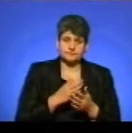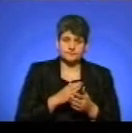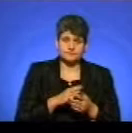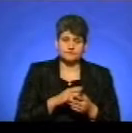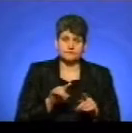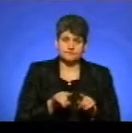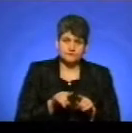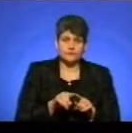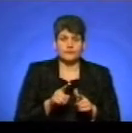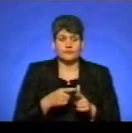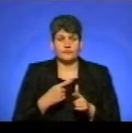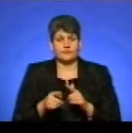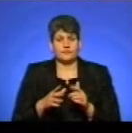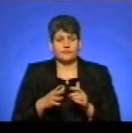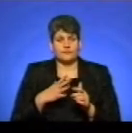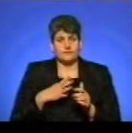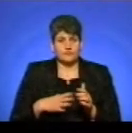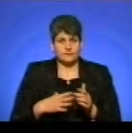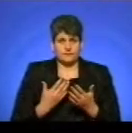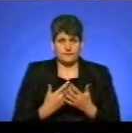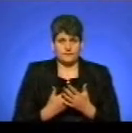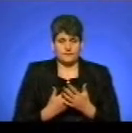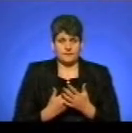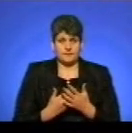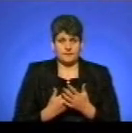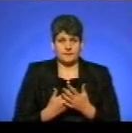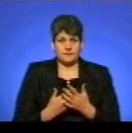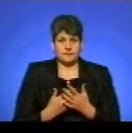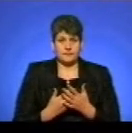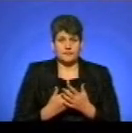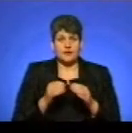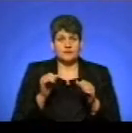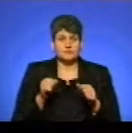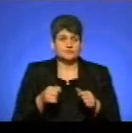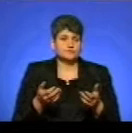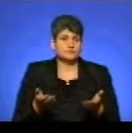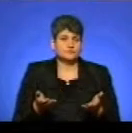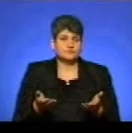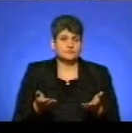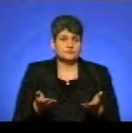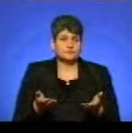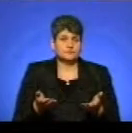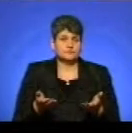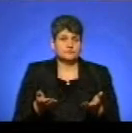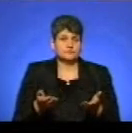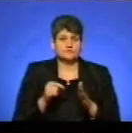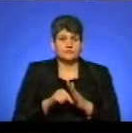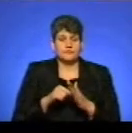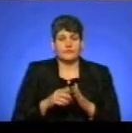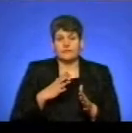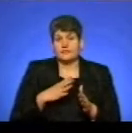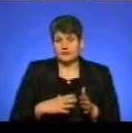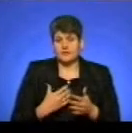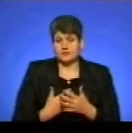можуть навпаки переходити в таку роль жертви.